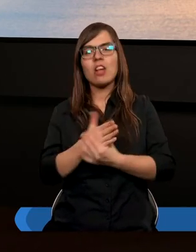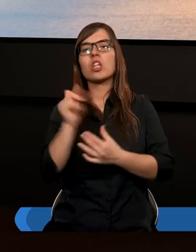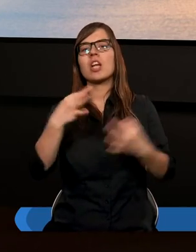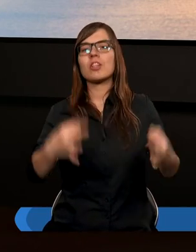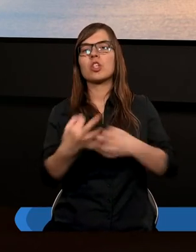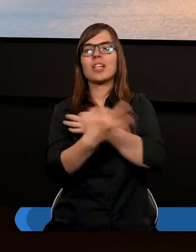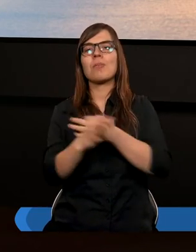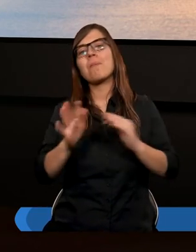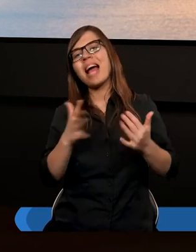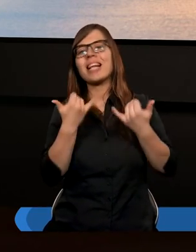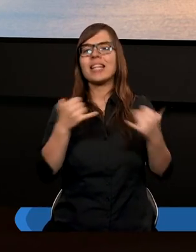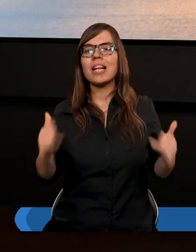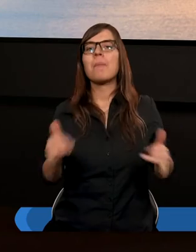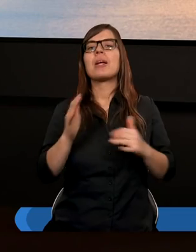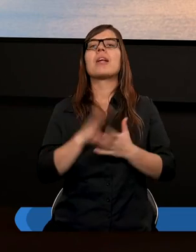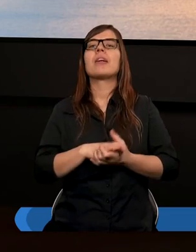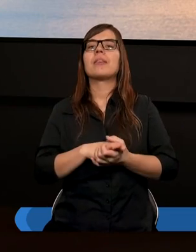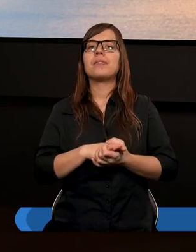studium między innymi